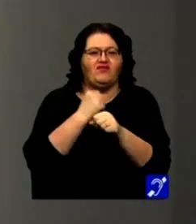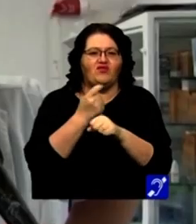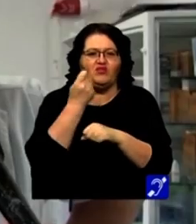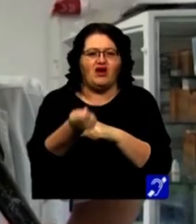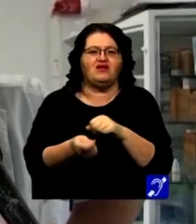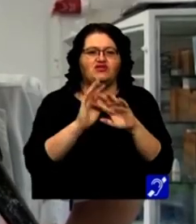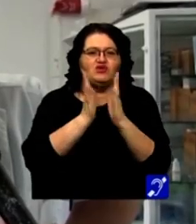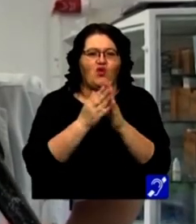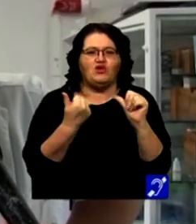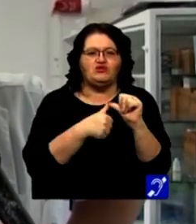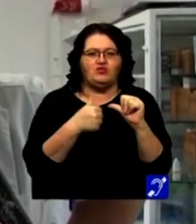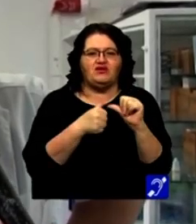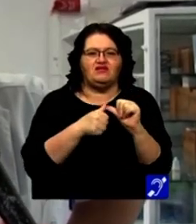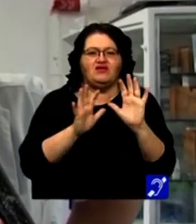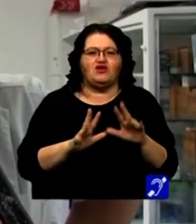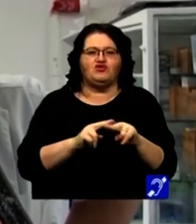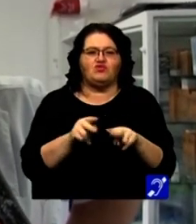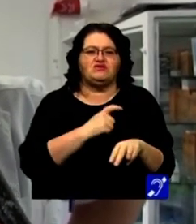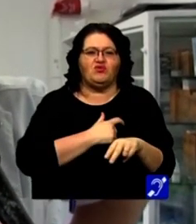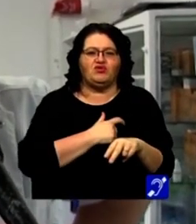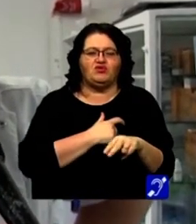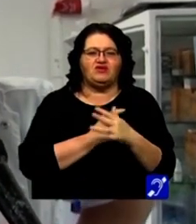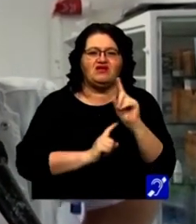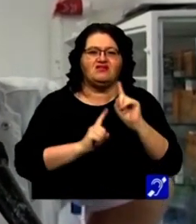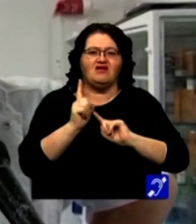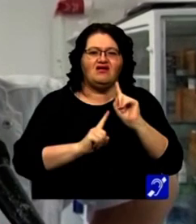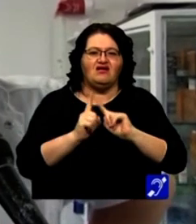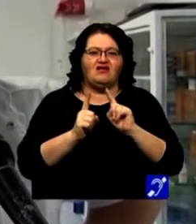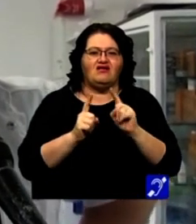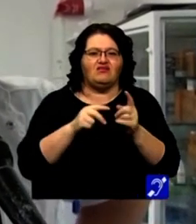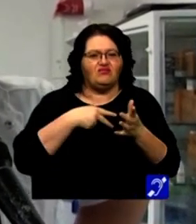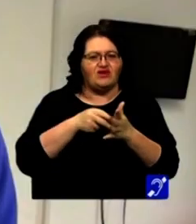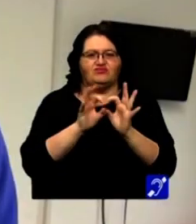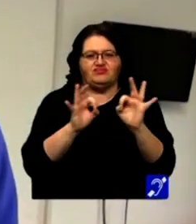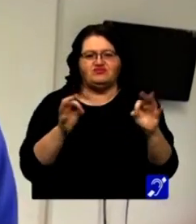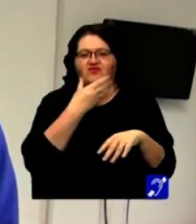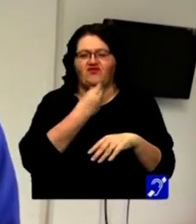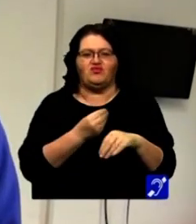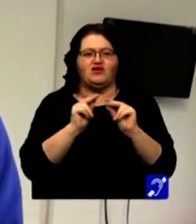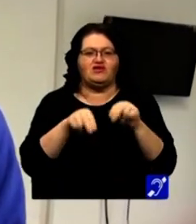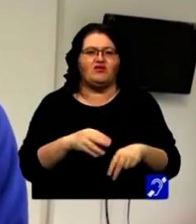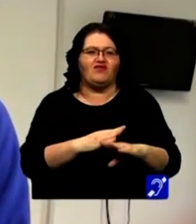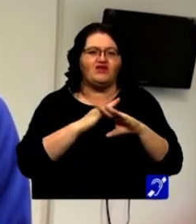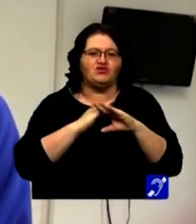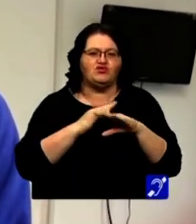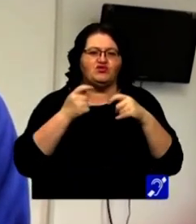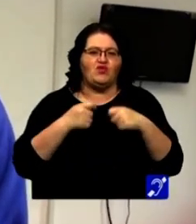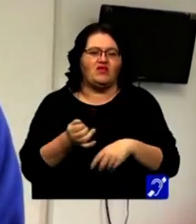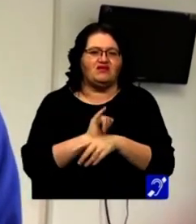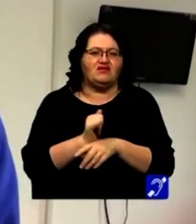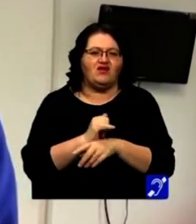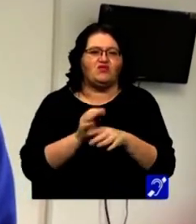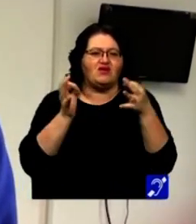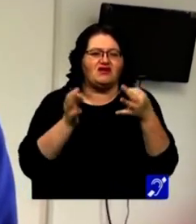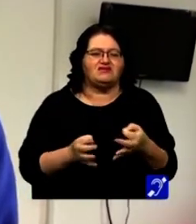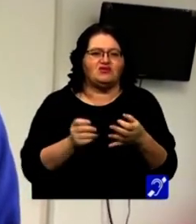și bani și noi și prietenii și așa cum s-a putut, dar aici este o lucrare frumoasă. Am avut sprijinul doamnei manageri, care ne